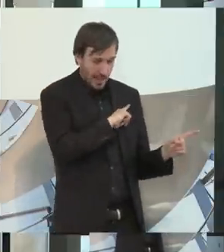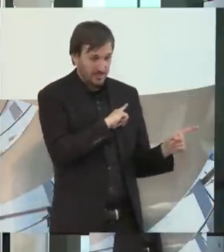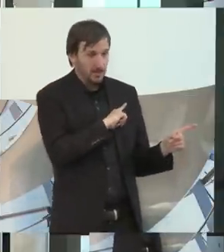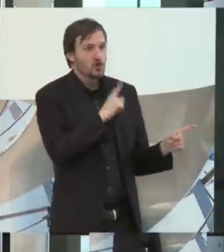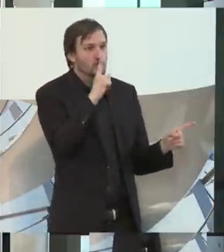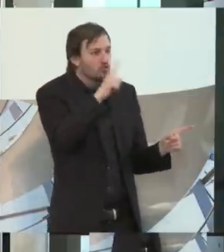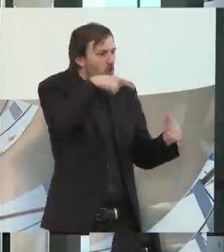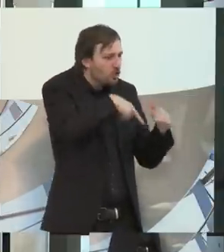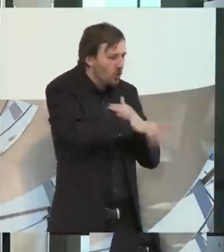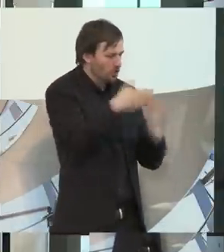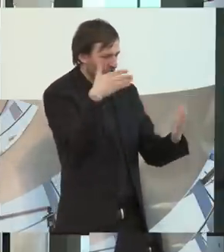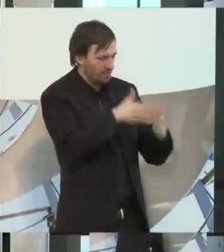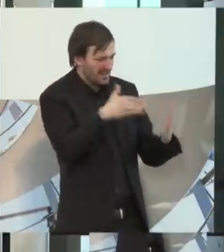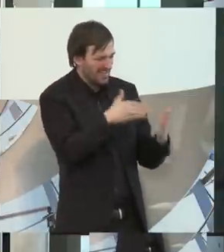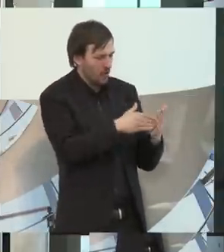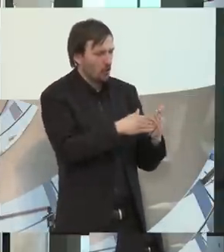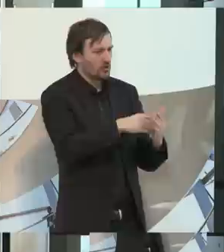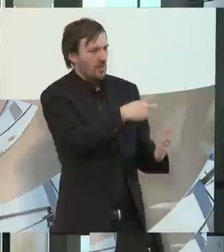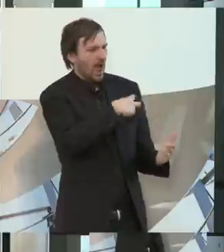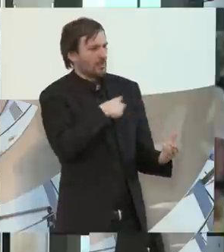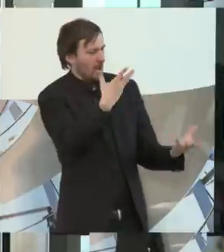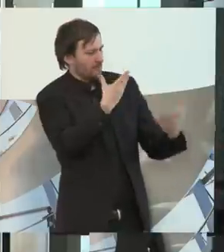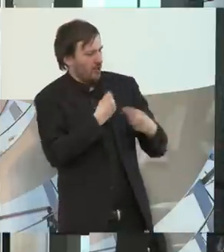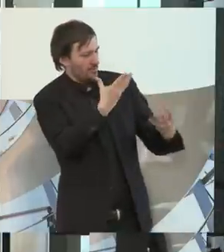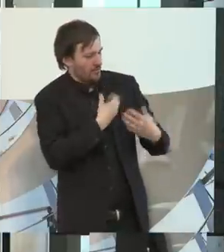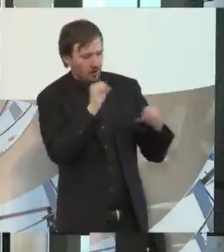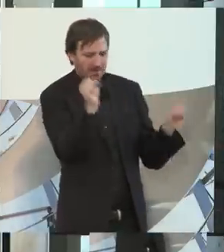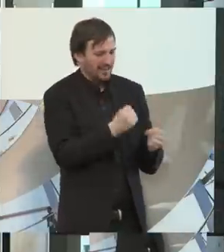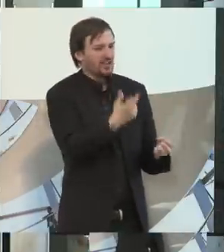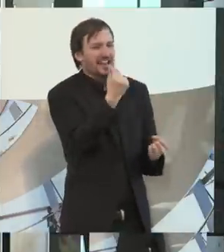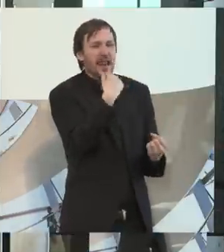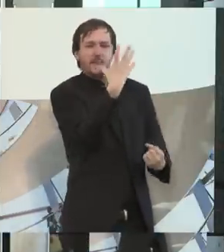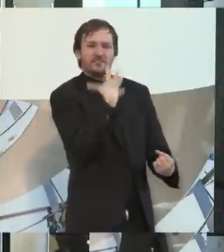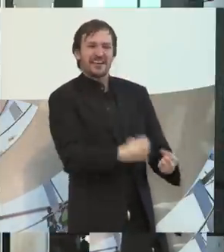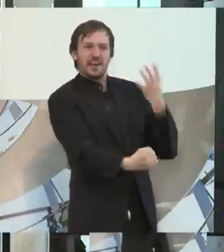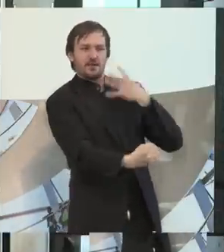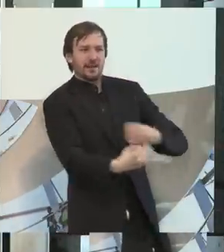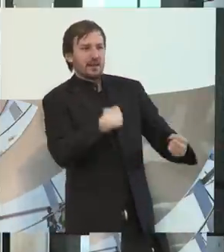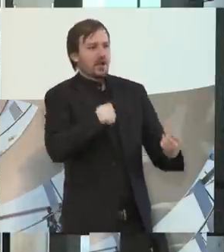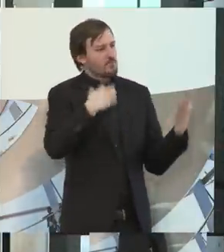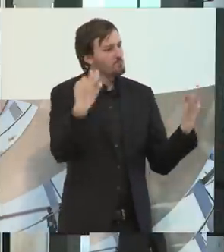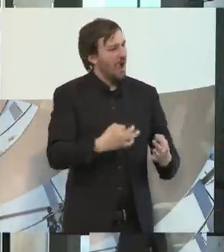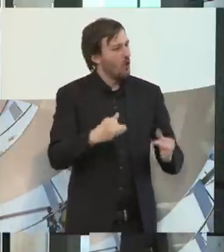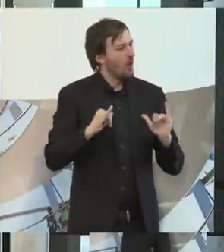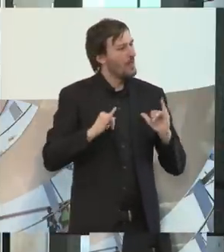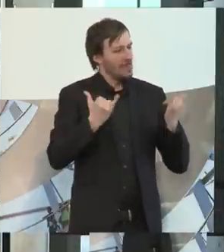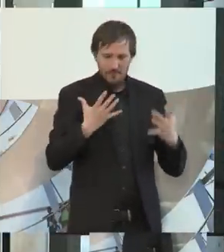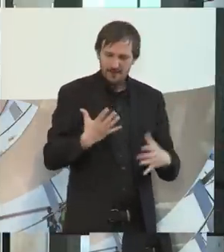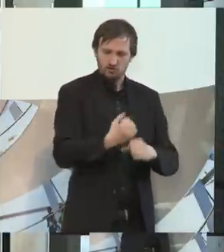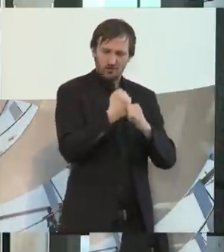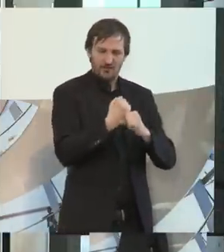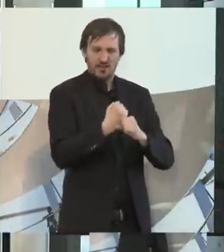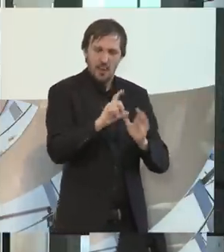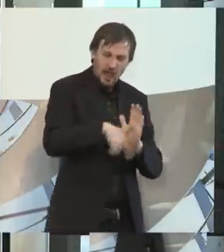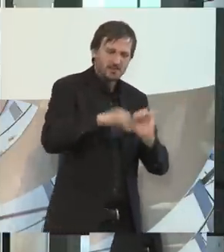wegen unserer Behinderung benachteiligt werden, dass sie uns das Geld wegnehmen, das wir brauchen, um das Leben überhaupt meistern